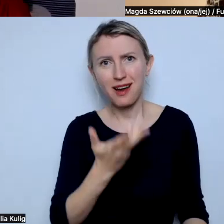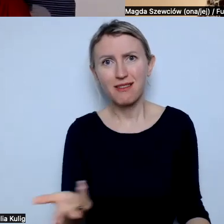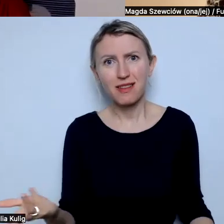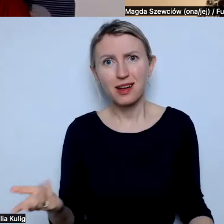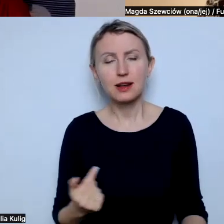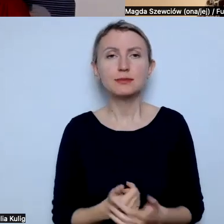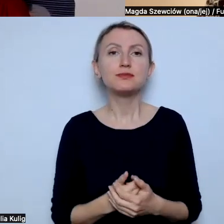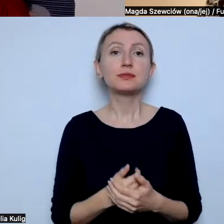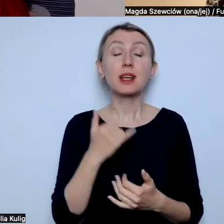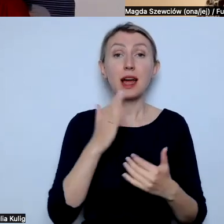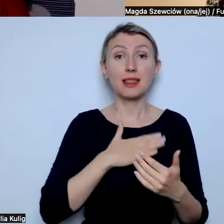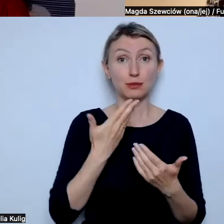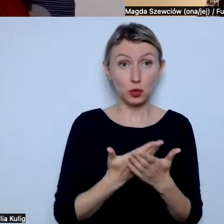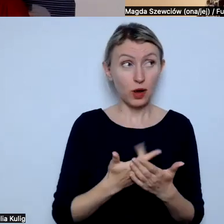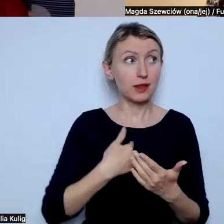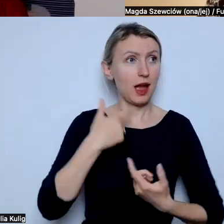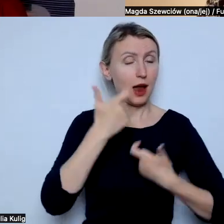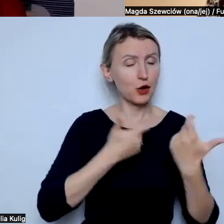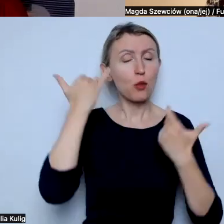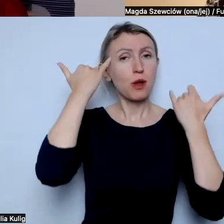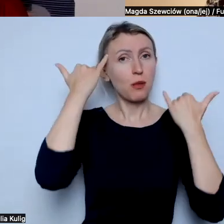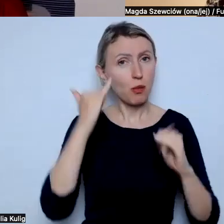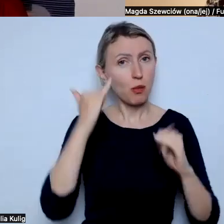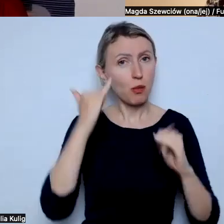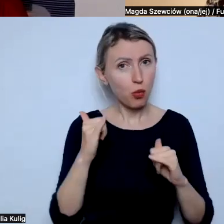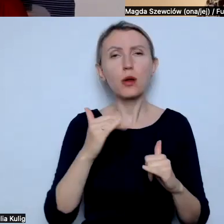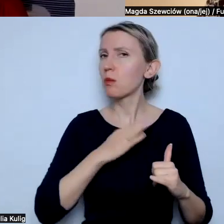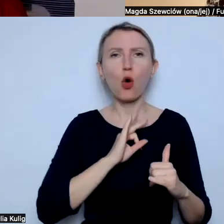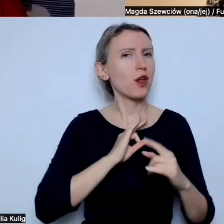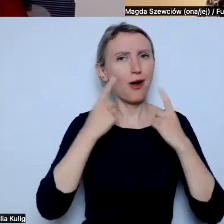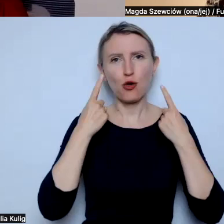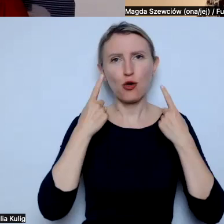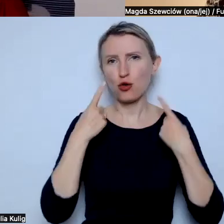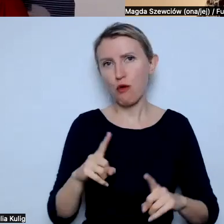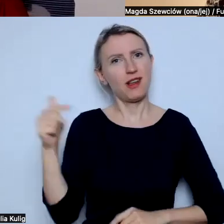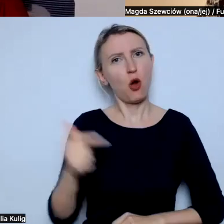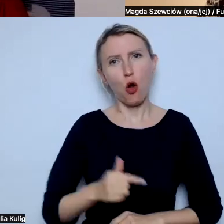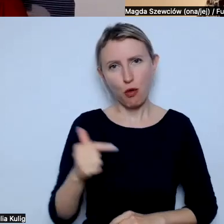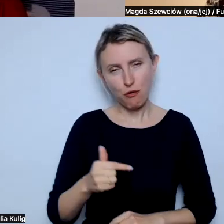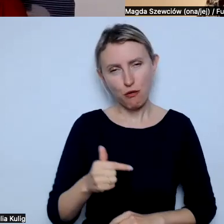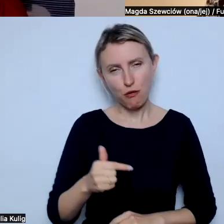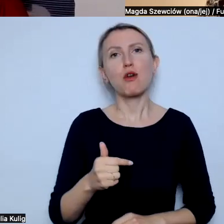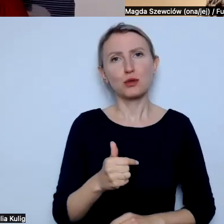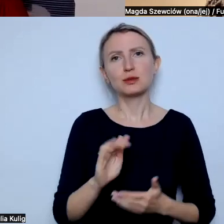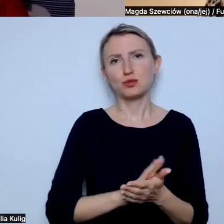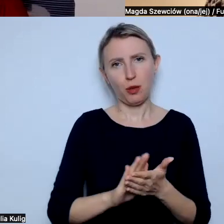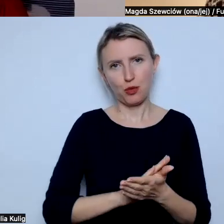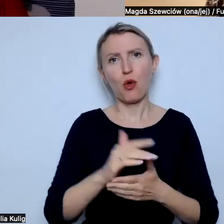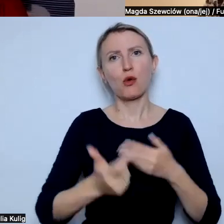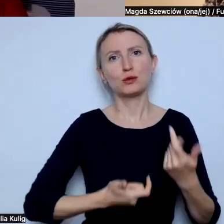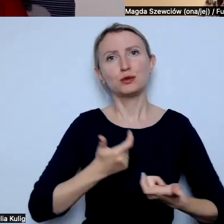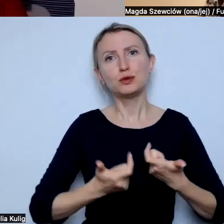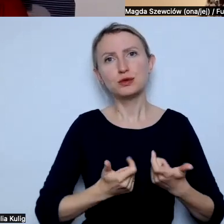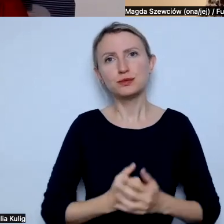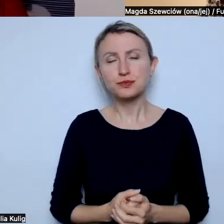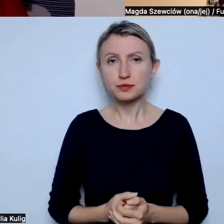jeśli ten błąd popełniamy, to i tak jest naszą odpowiedzialnością i obowiązkiem, by przeprosić. A jeśli nas